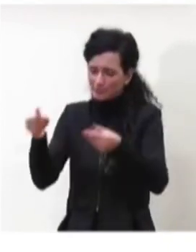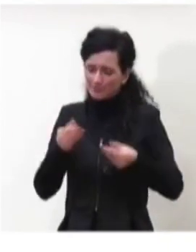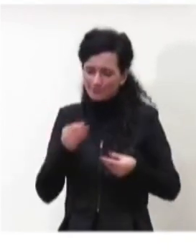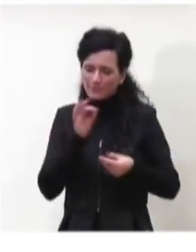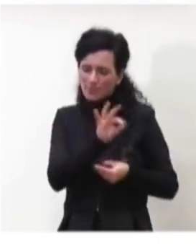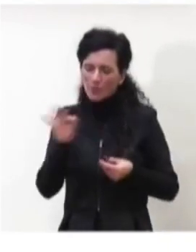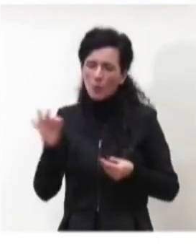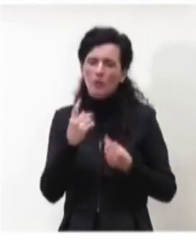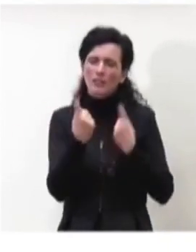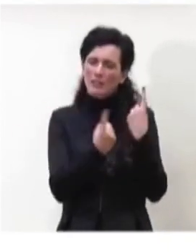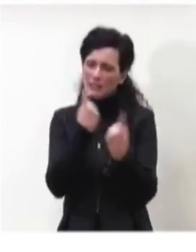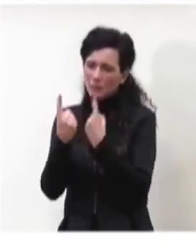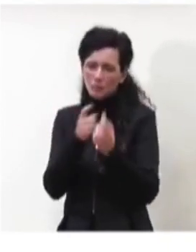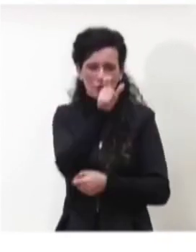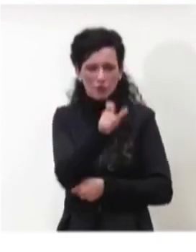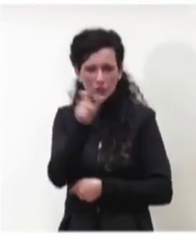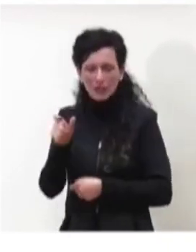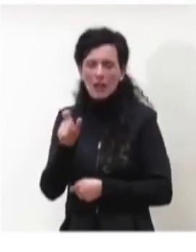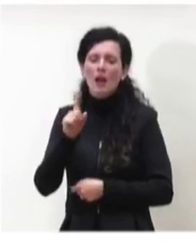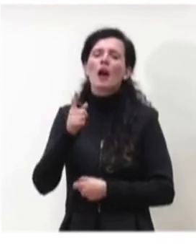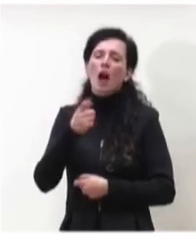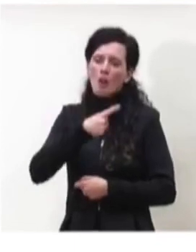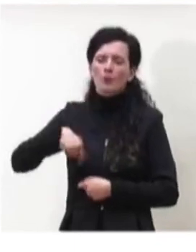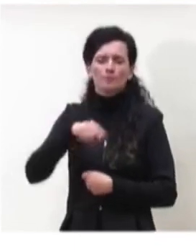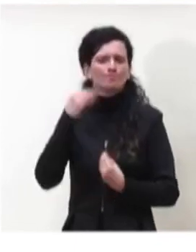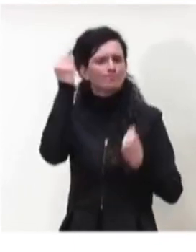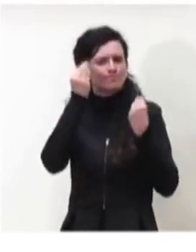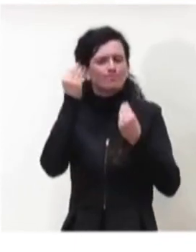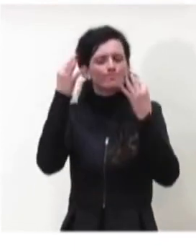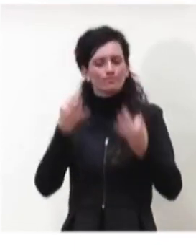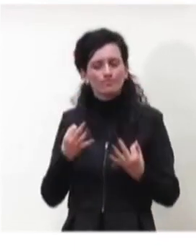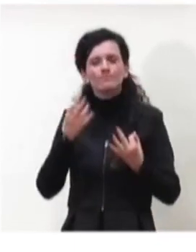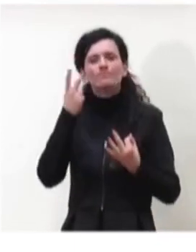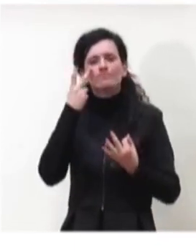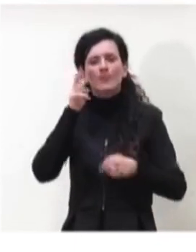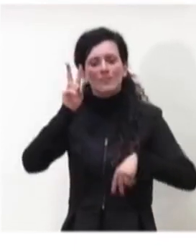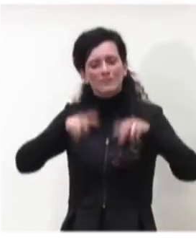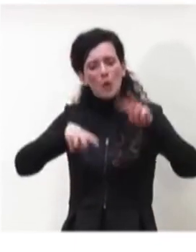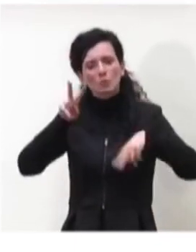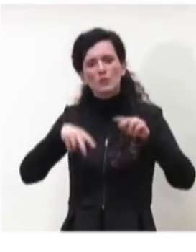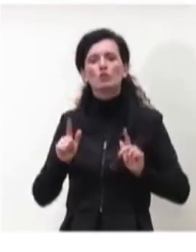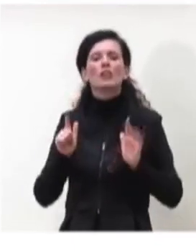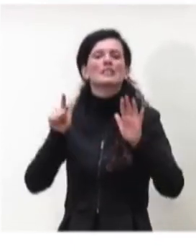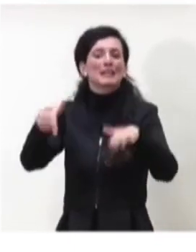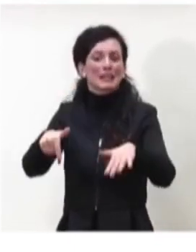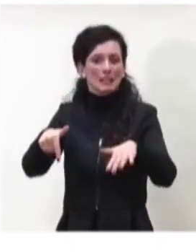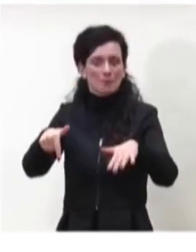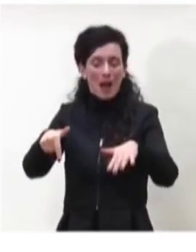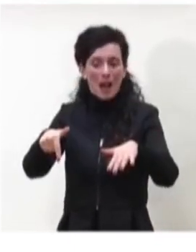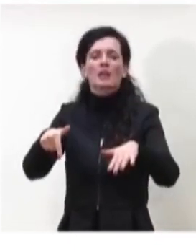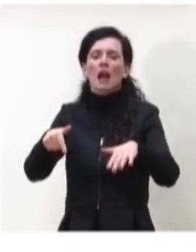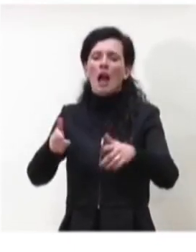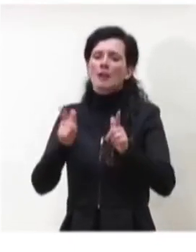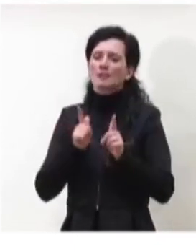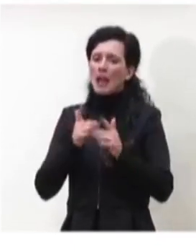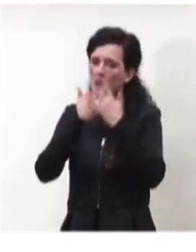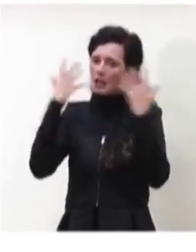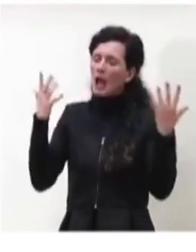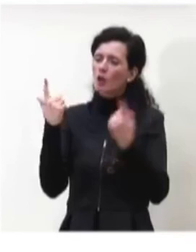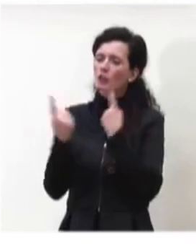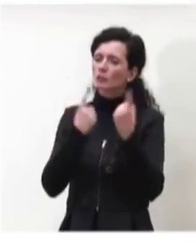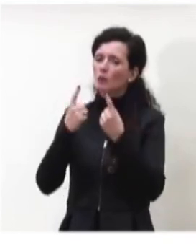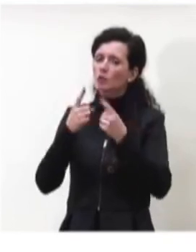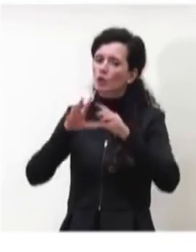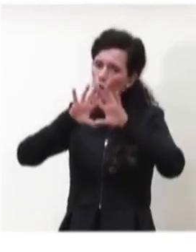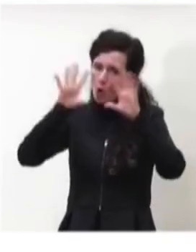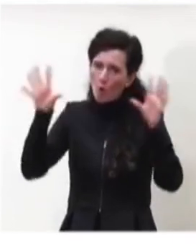aspettare, come abbiamo detto più volte, la valutazione della prossima settimana per poter avere un quadro più completo dell'andamento. Di fatto però